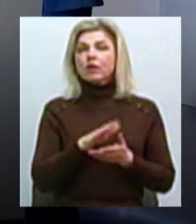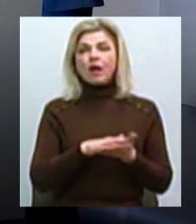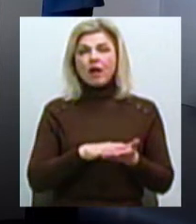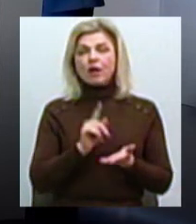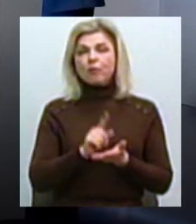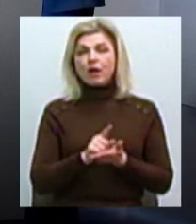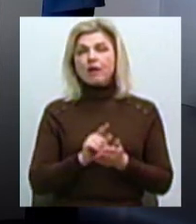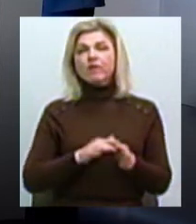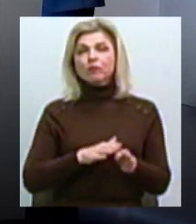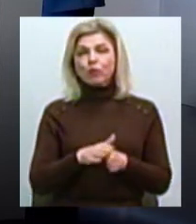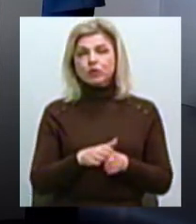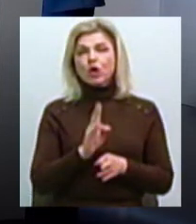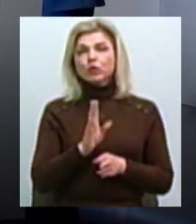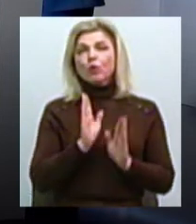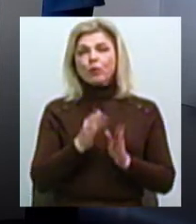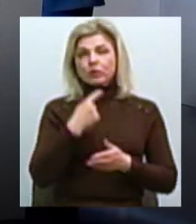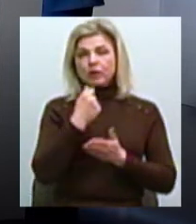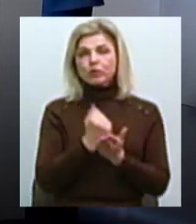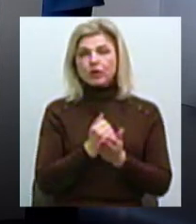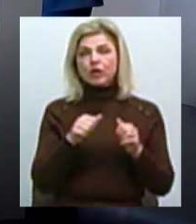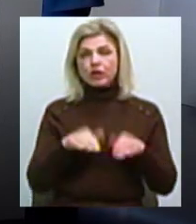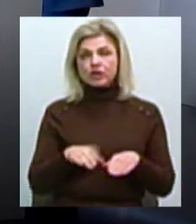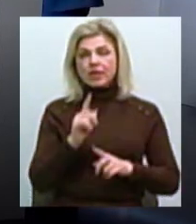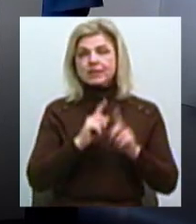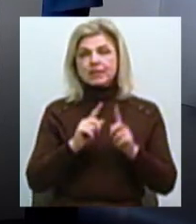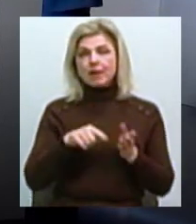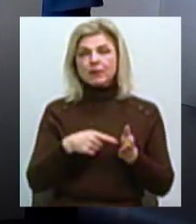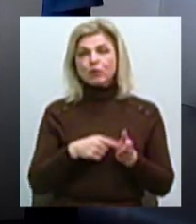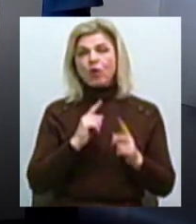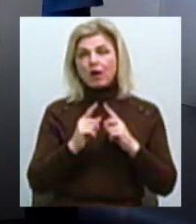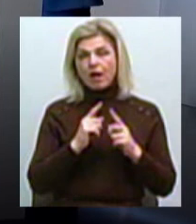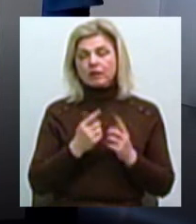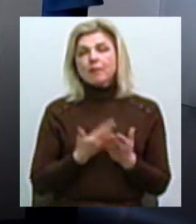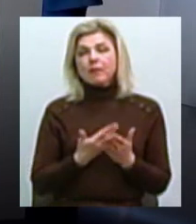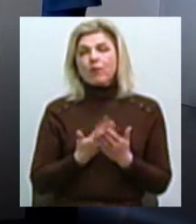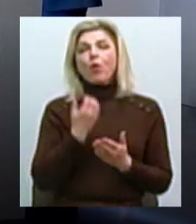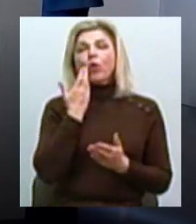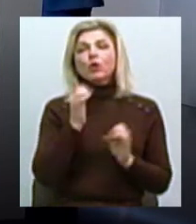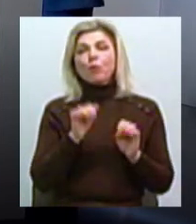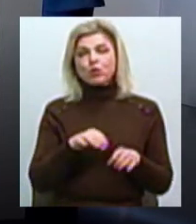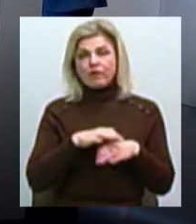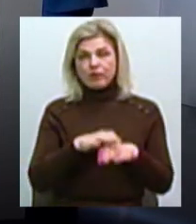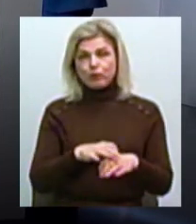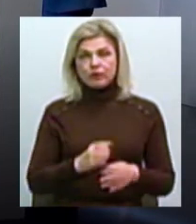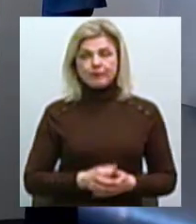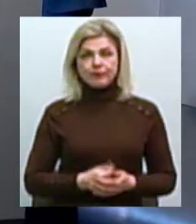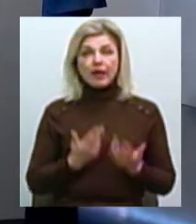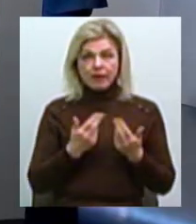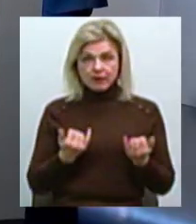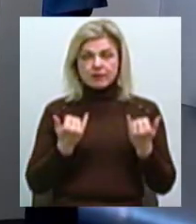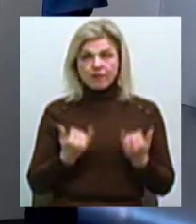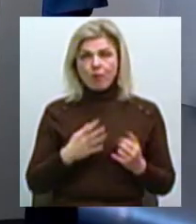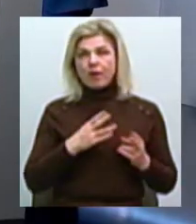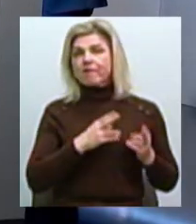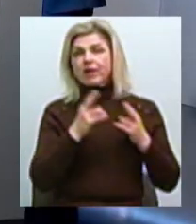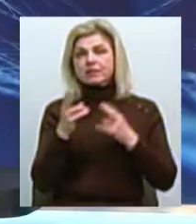відбутися, хто може прийняти остаточне рішення, це сесія міської ради, орієнтовно, коли це може відбутися Так, сьогодні відбулася виїзна